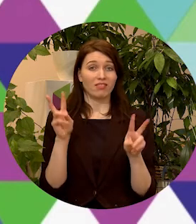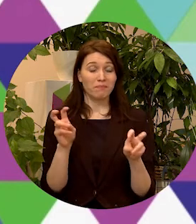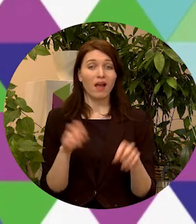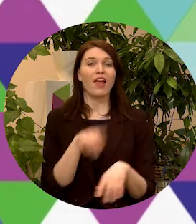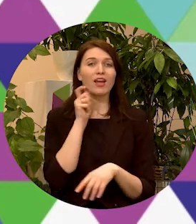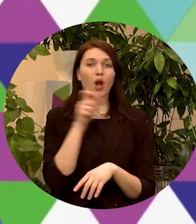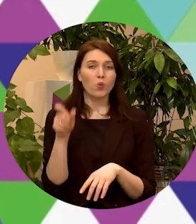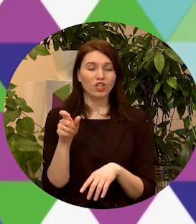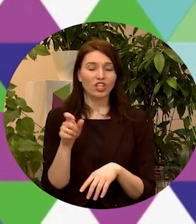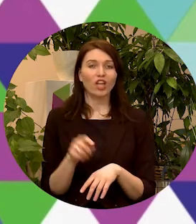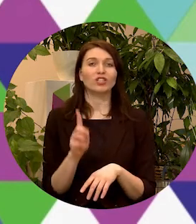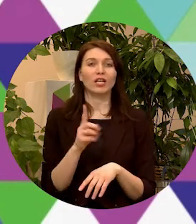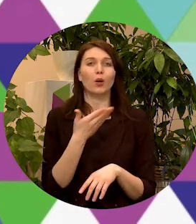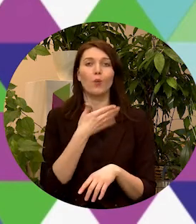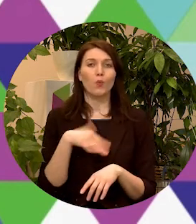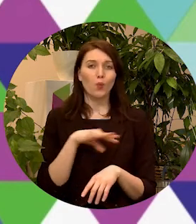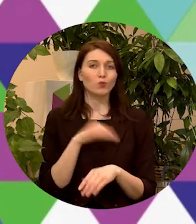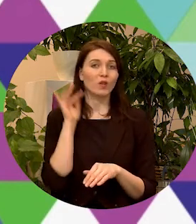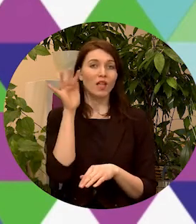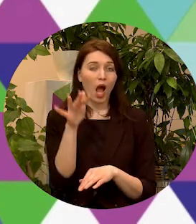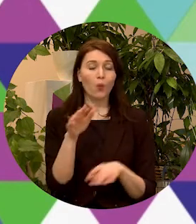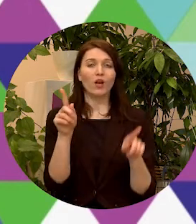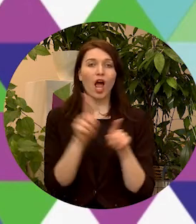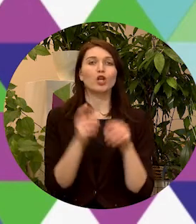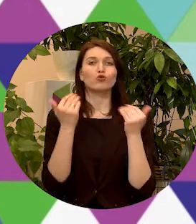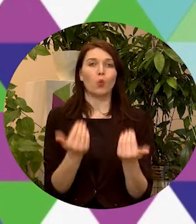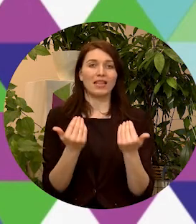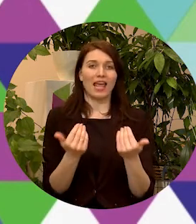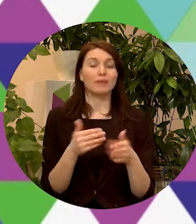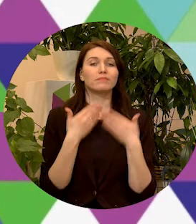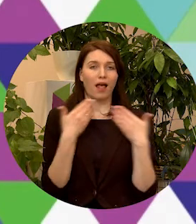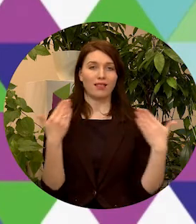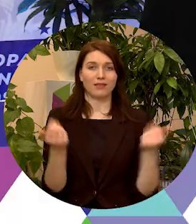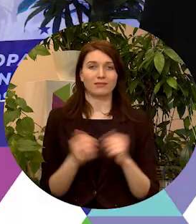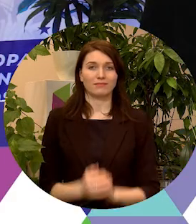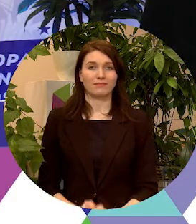jaunieši ir ne tikai mūsu nākotni, bet arī šodien. Paldies!